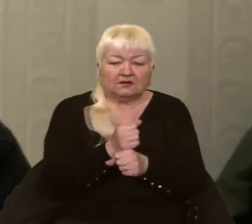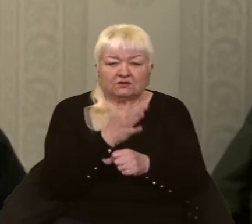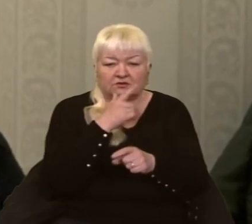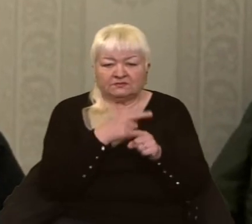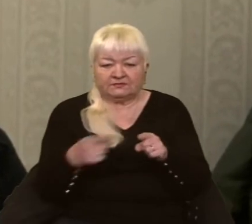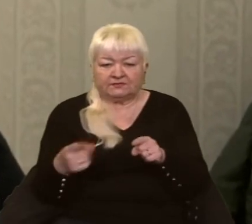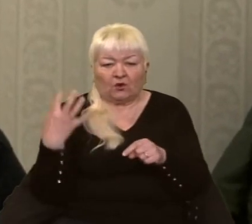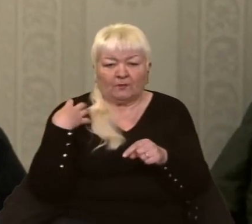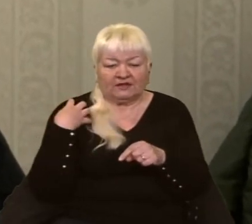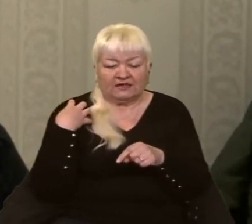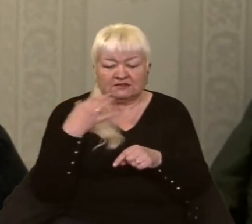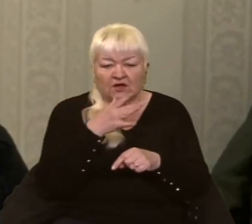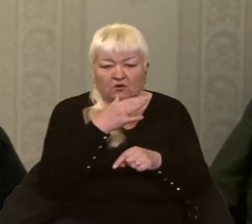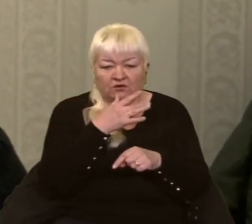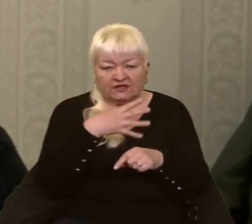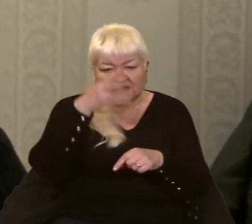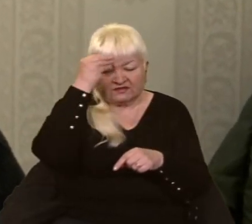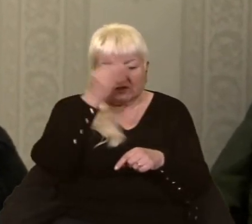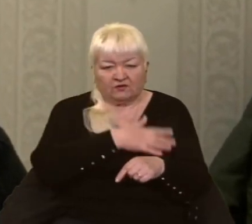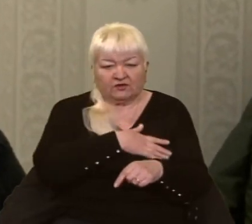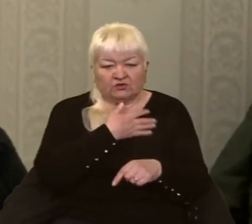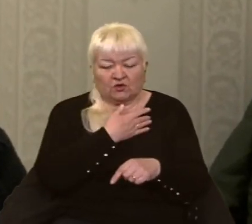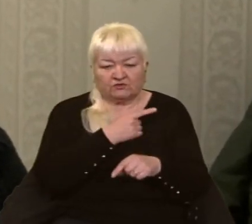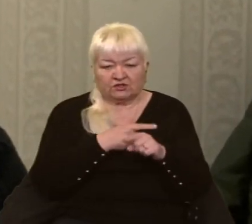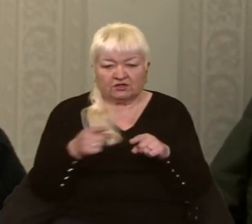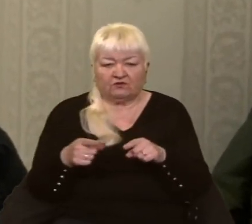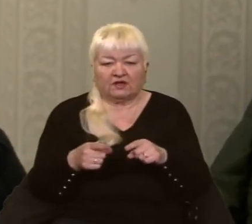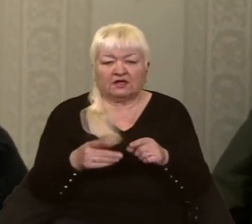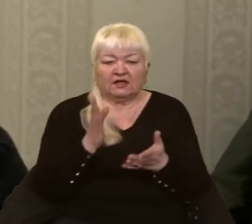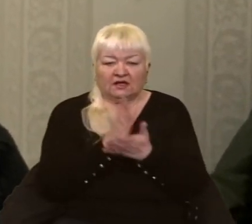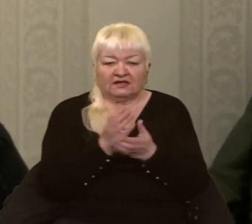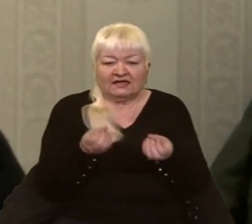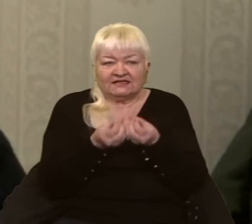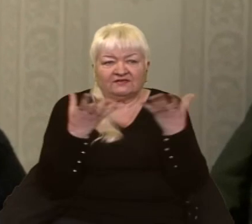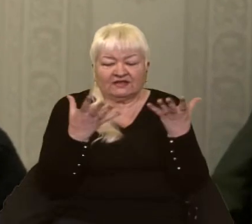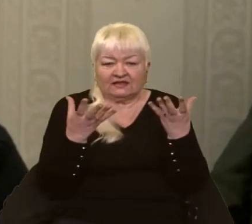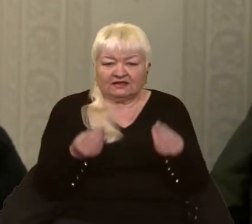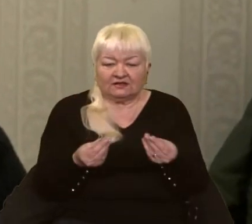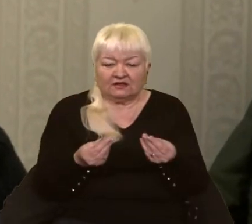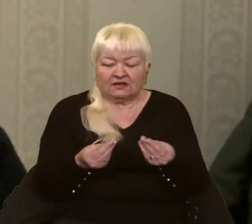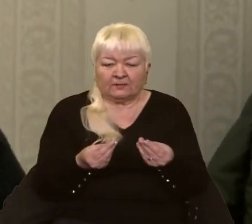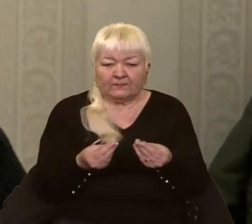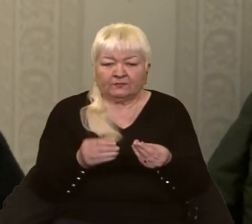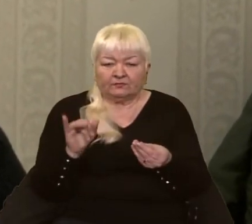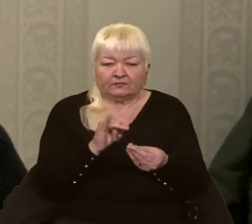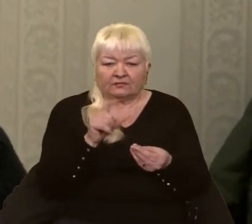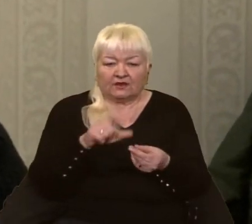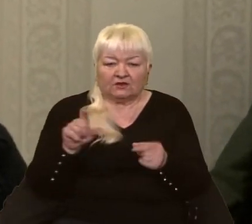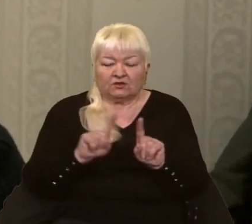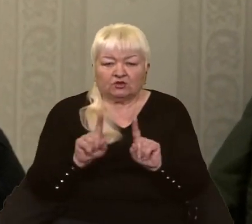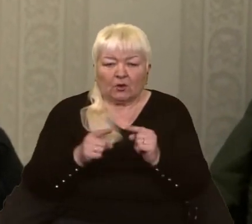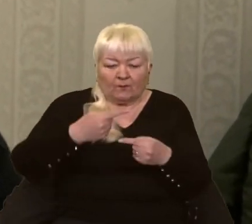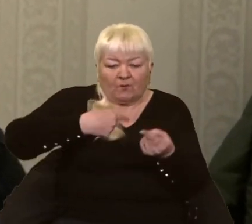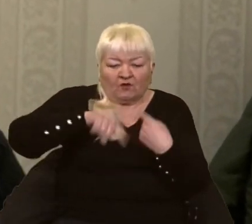години, з урахуванням довшої тривалості світлового дня і більшої кількості мешканців, які повернулись до